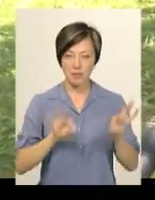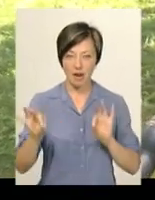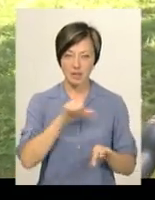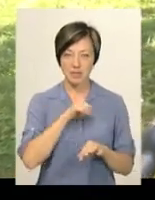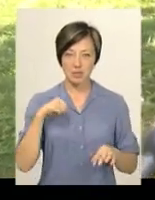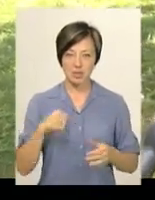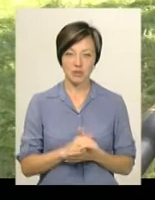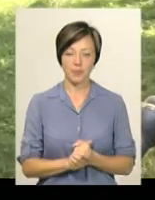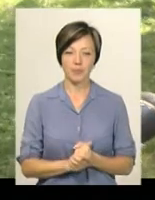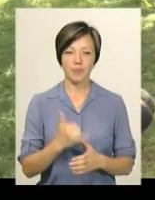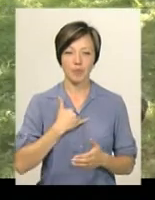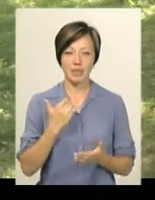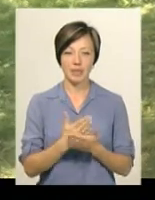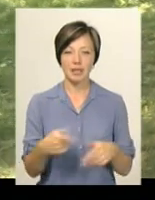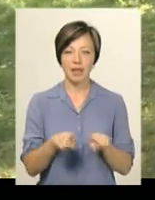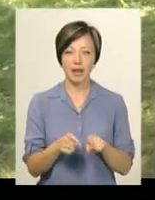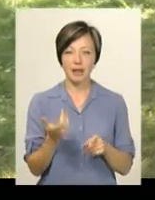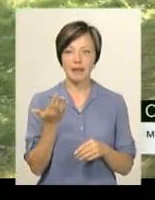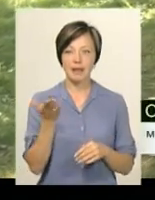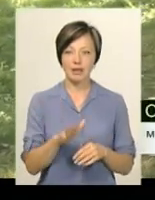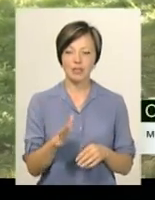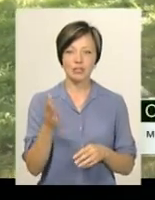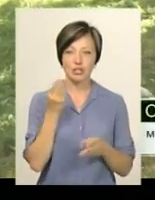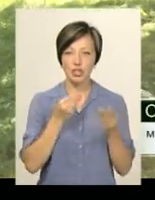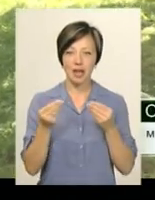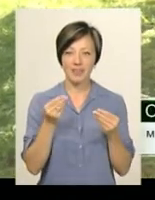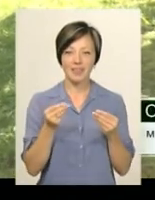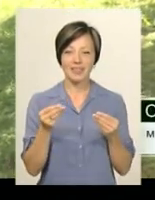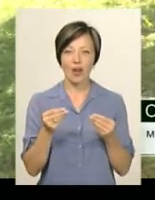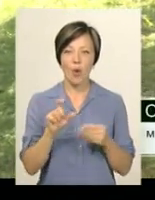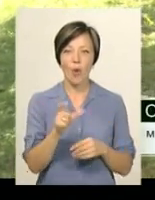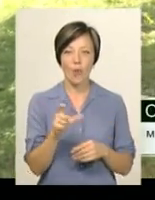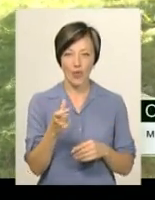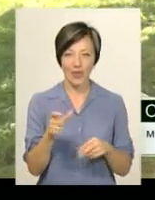самостійно. У мене є такі пари чарівних голок, як то кажуть.